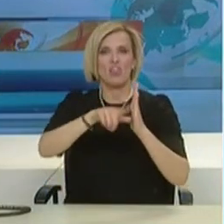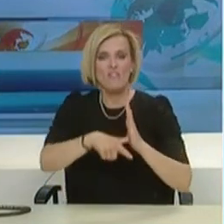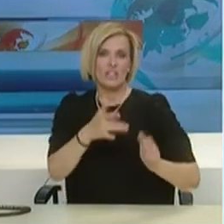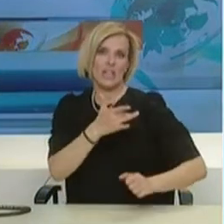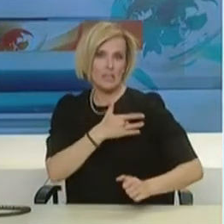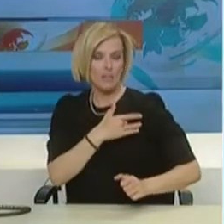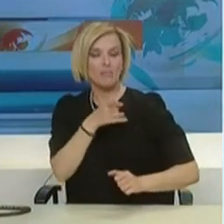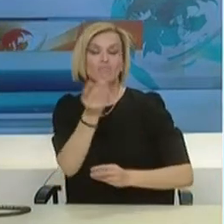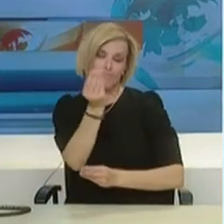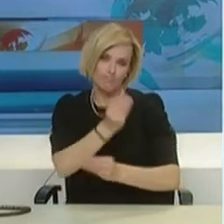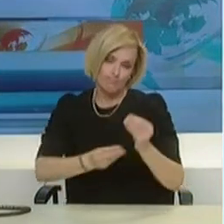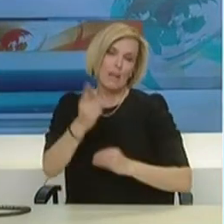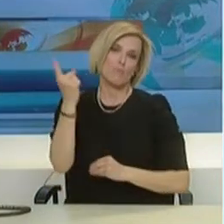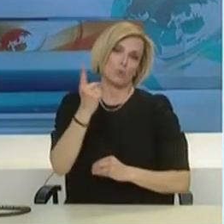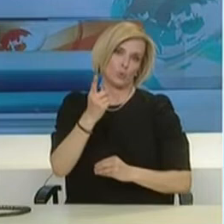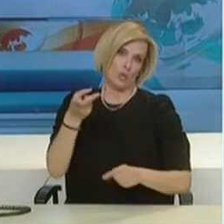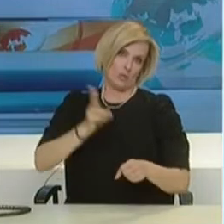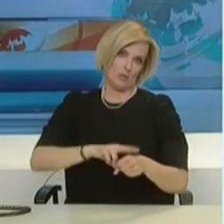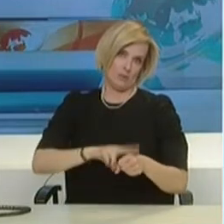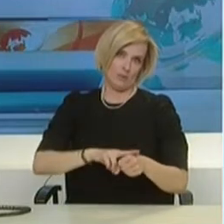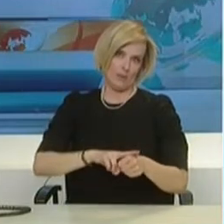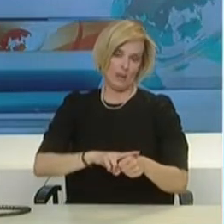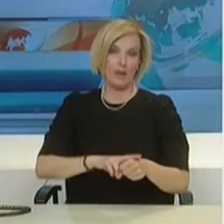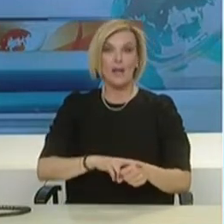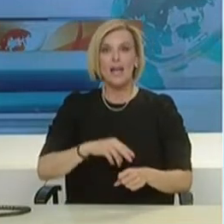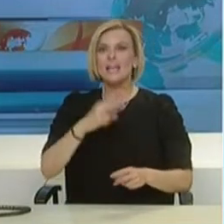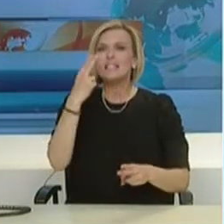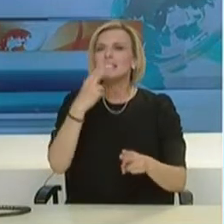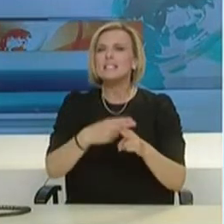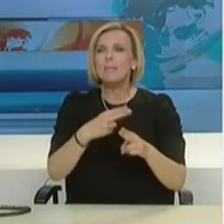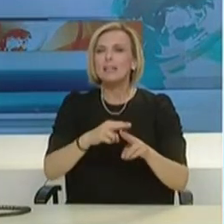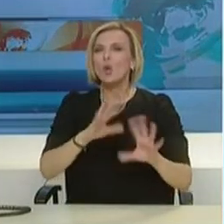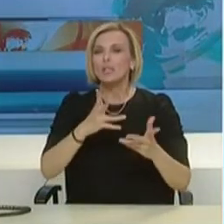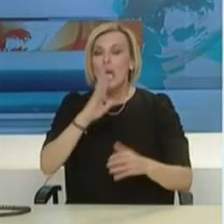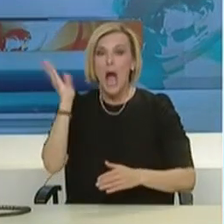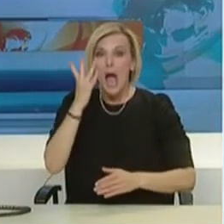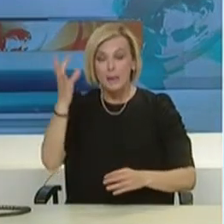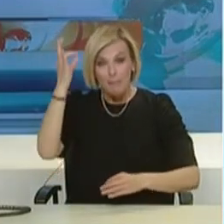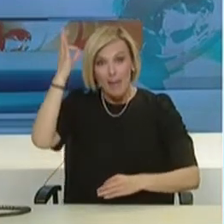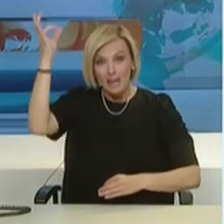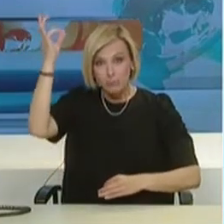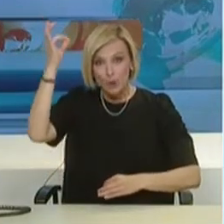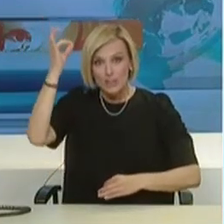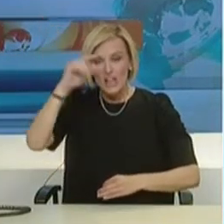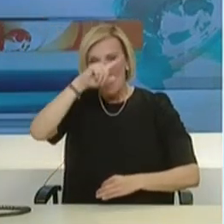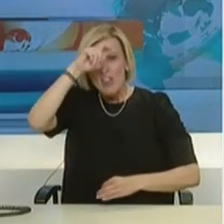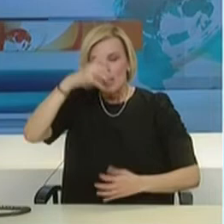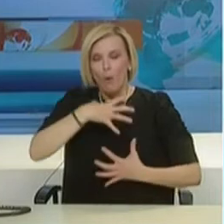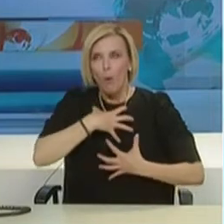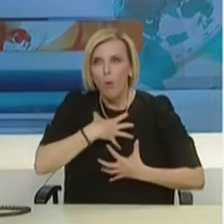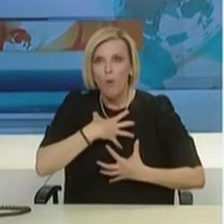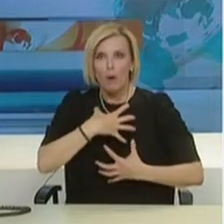Η εμφάνιση δίσπνοιας είναι το κύριο κλινικό σύμπτωμα που δείχνει εξέλιξη προς σοβαρή